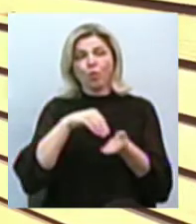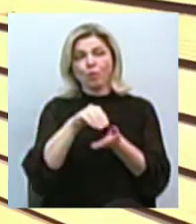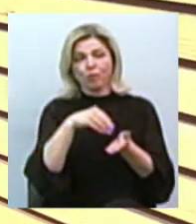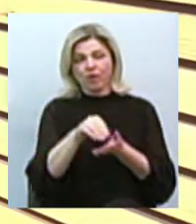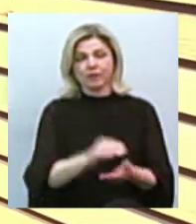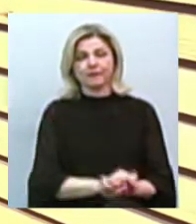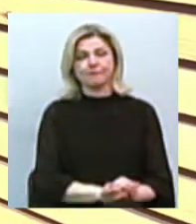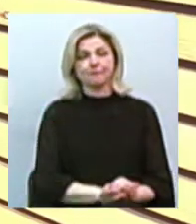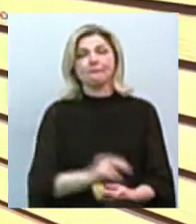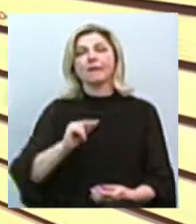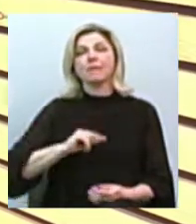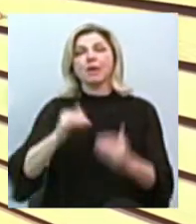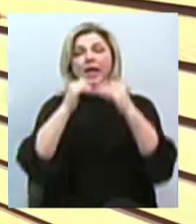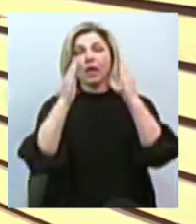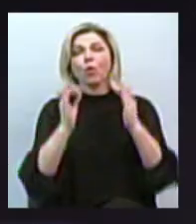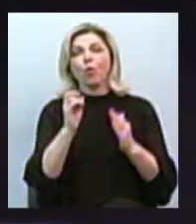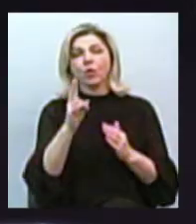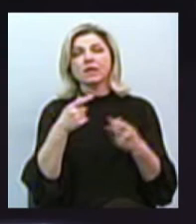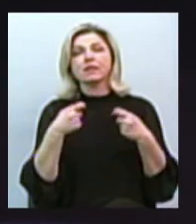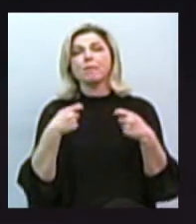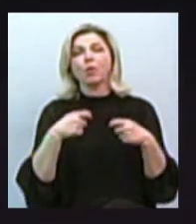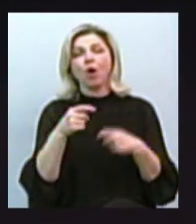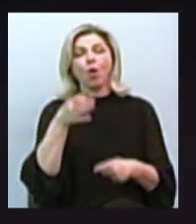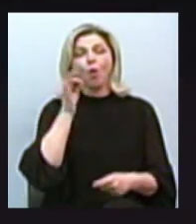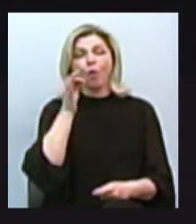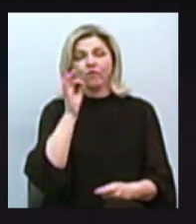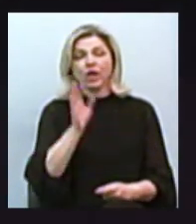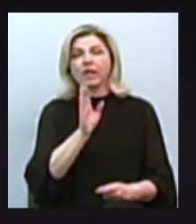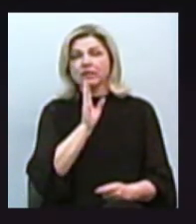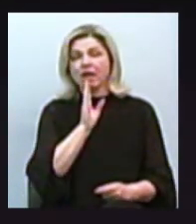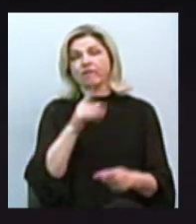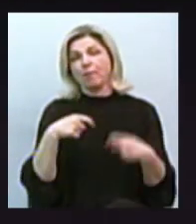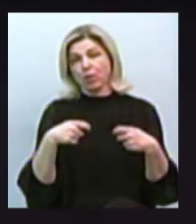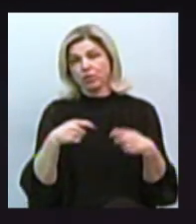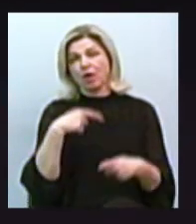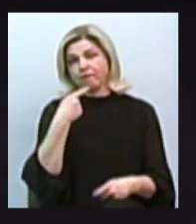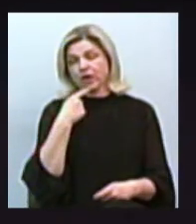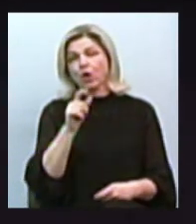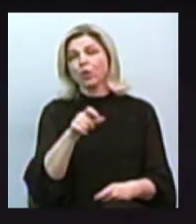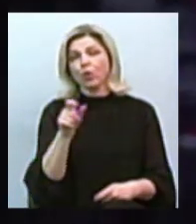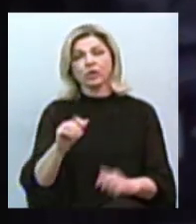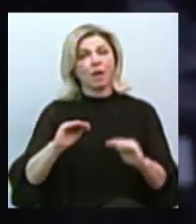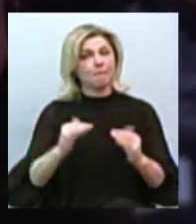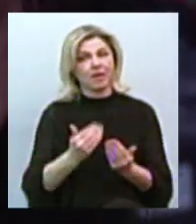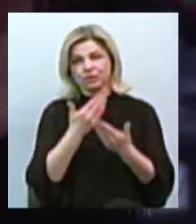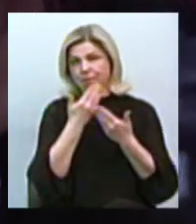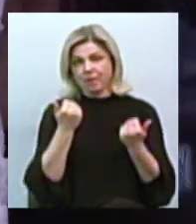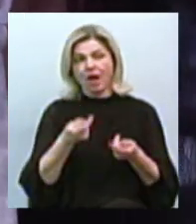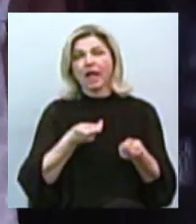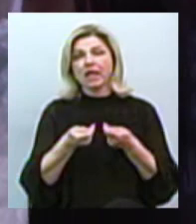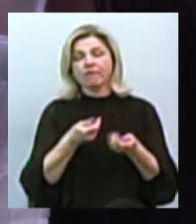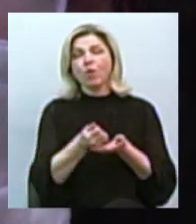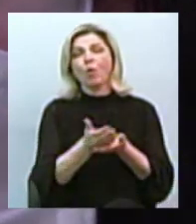Працює і кіоск, де продають каву. Продавчиня Анастасія Кабаченко говорить, клієнтів менше не стало. Керівництво